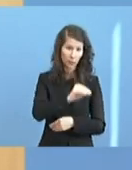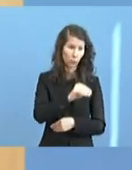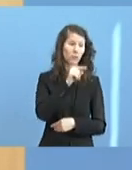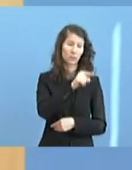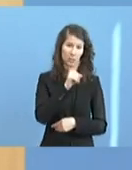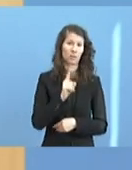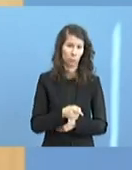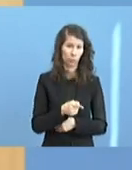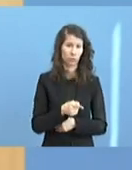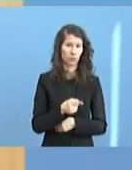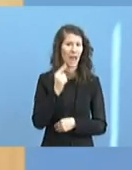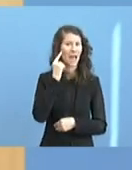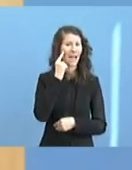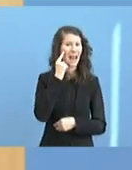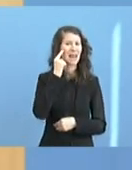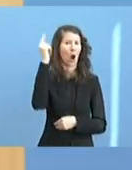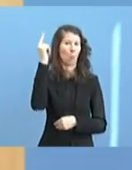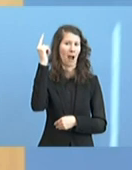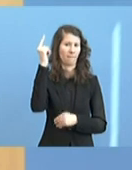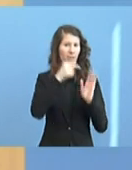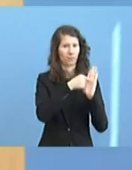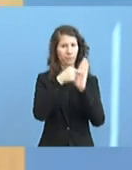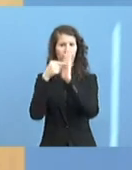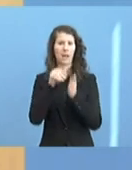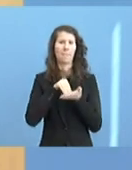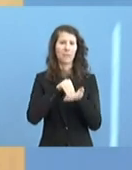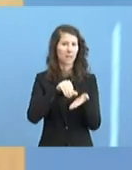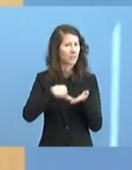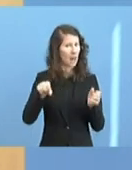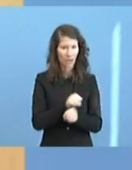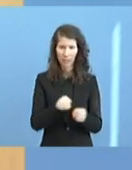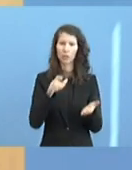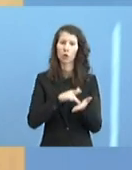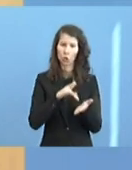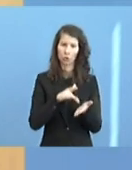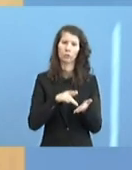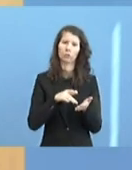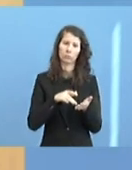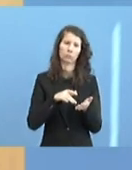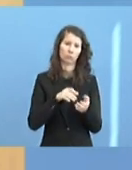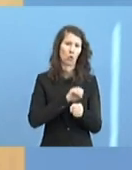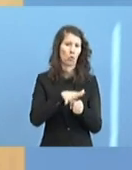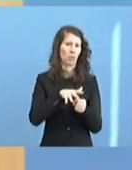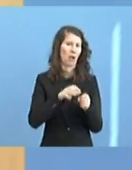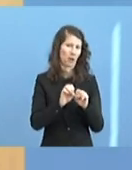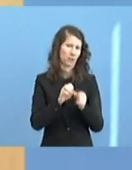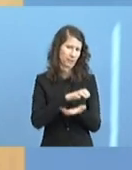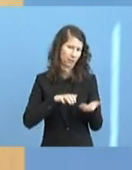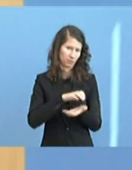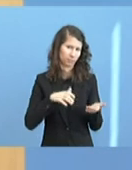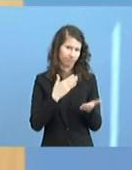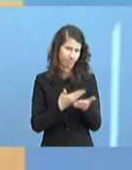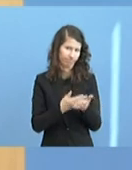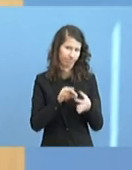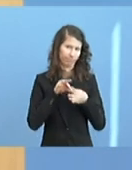machen, dass sie die Miete deshalb nicht bezahlen können, wegen der Folgen aus der Corona-Situation. Also,